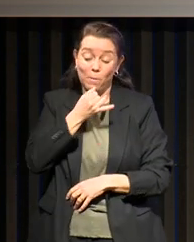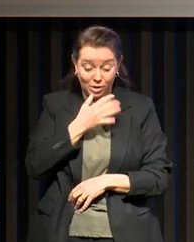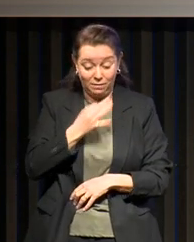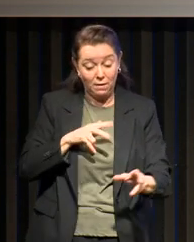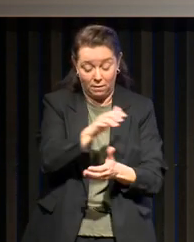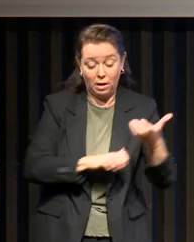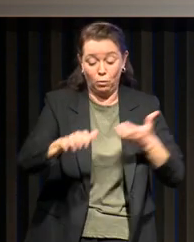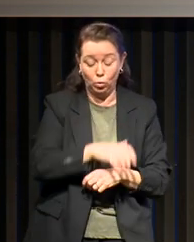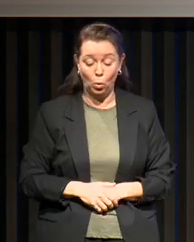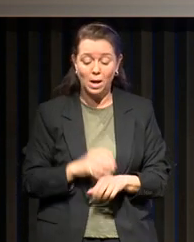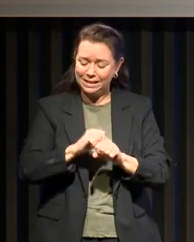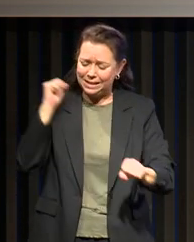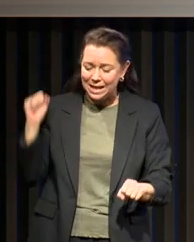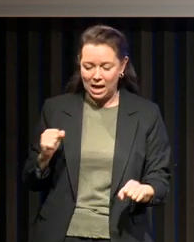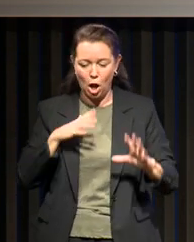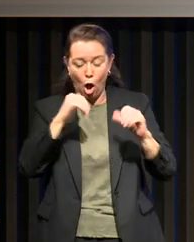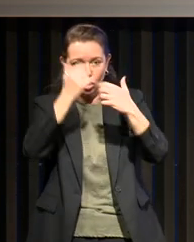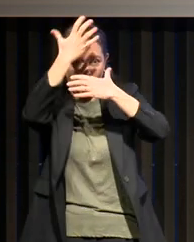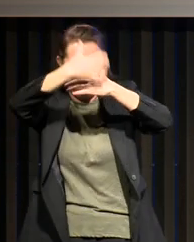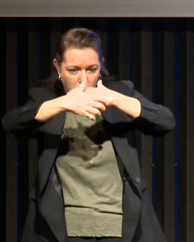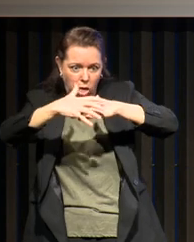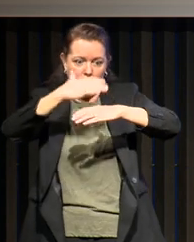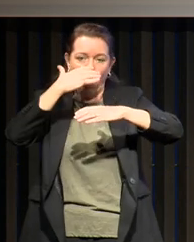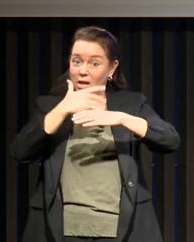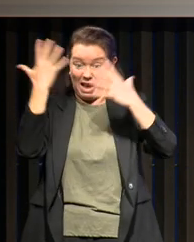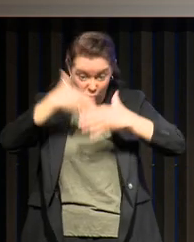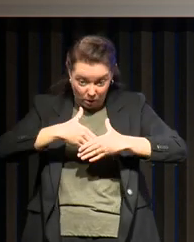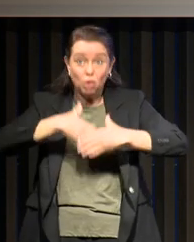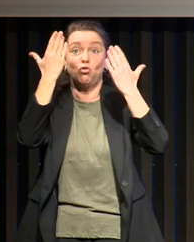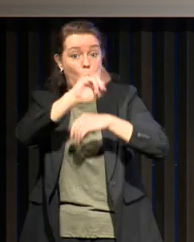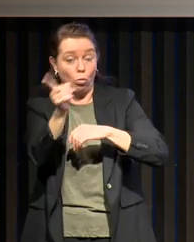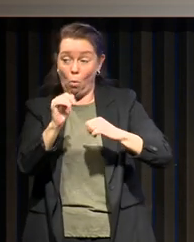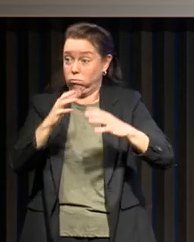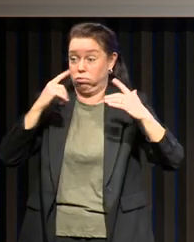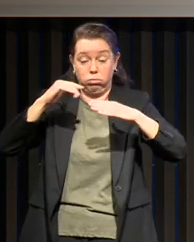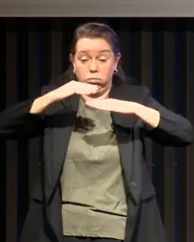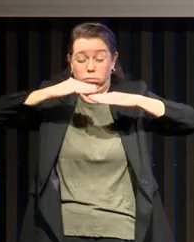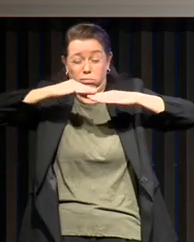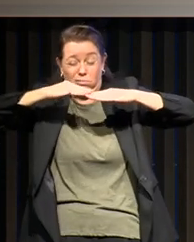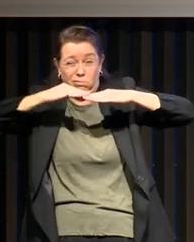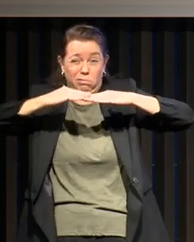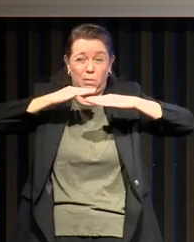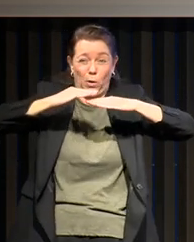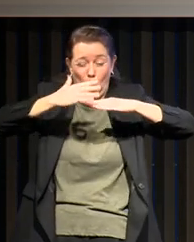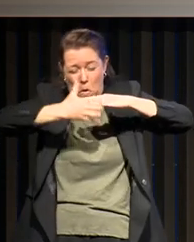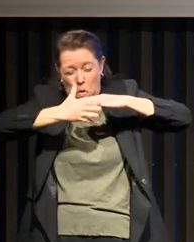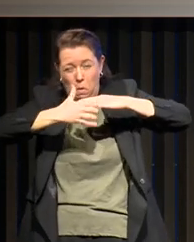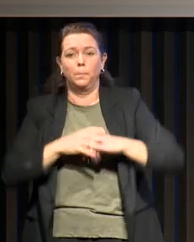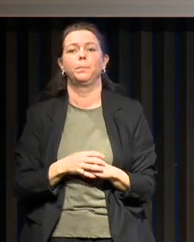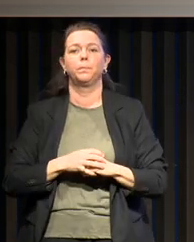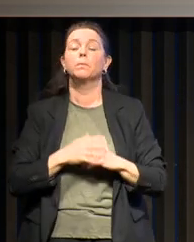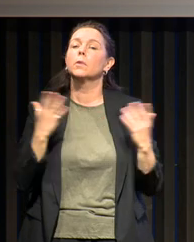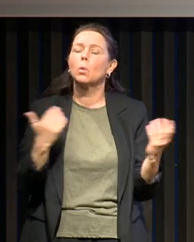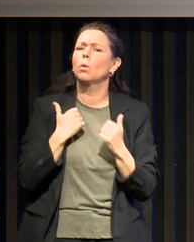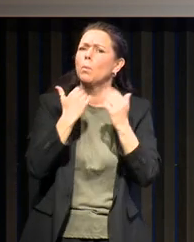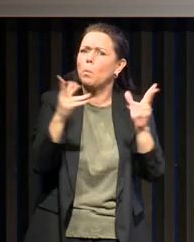du siècle, ange du crépuscule qui n'est ni la nuit, ni le jour. Alors, je vais vous proposer de voir les apnées du sommeil au